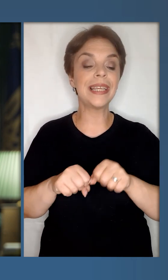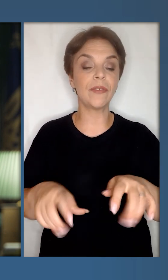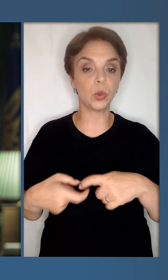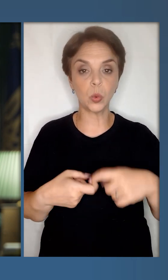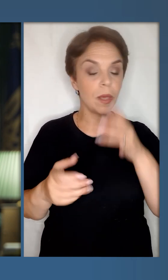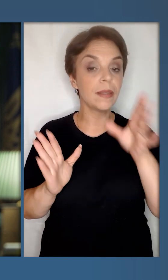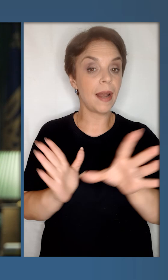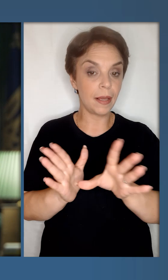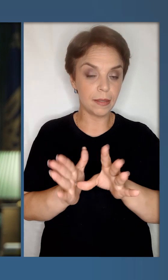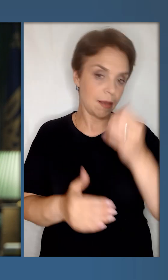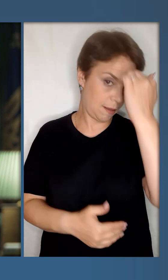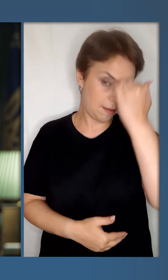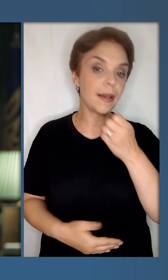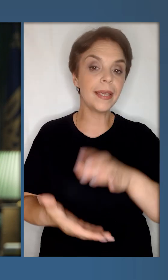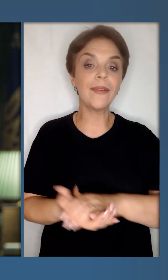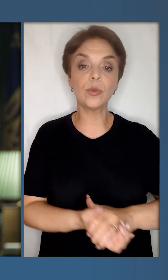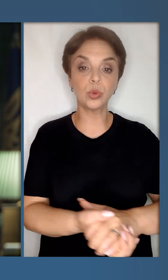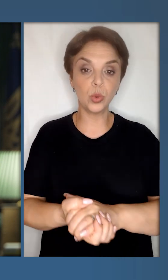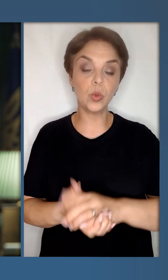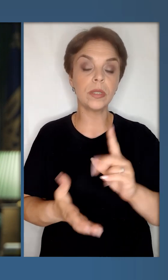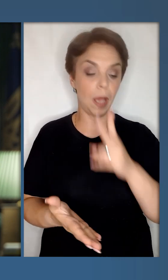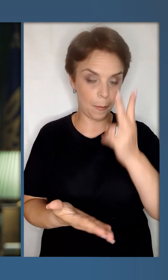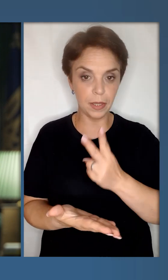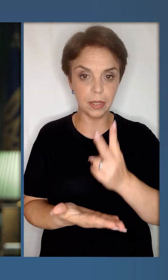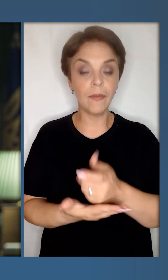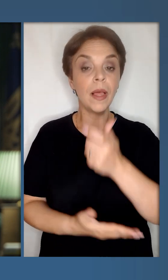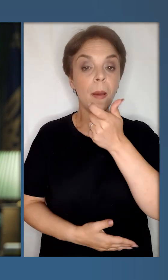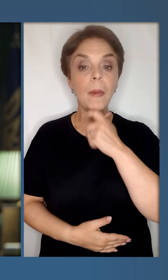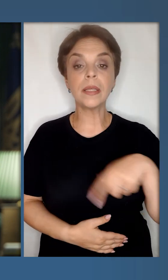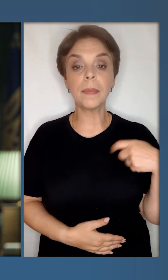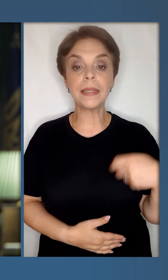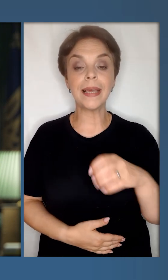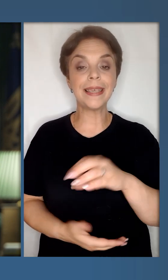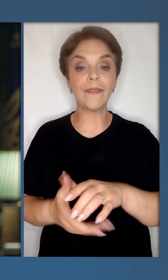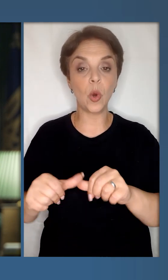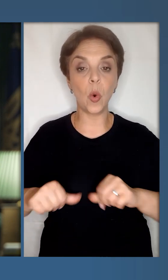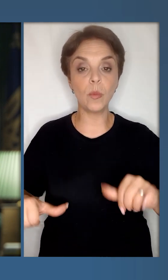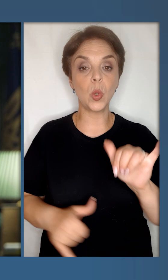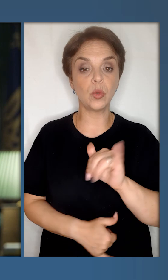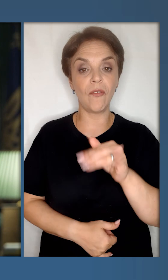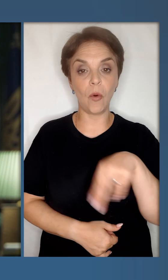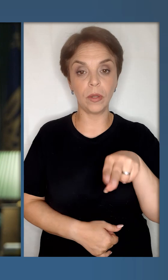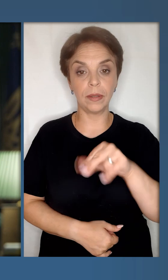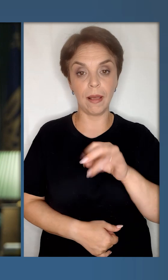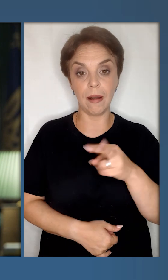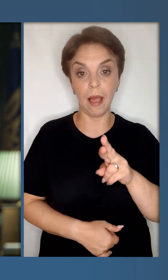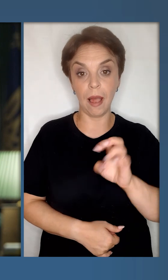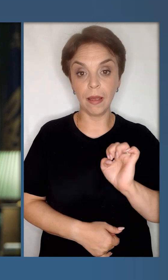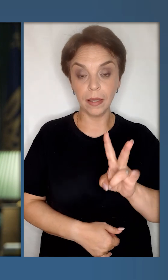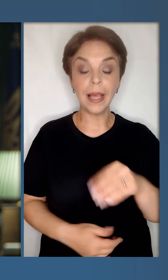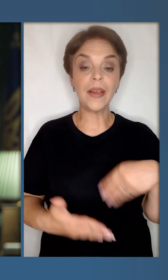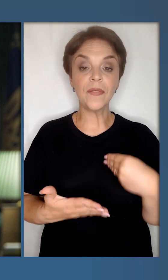інфраструктурі та енергетикі. Дякую, Євросоюзи, за представлений пані президенткою Єврокомісії Урсулою